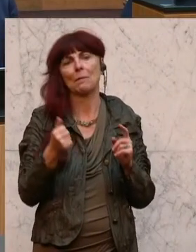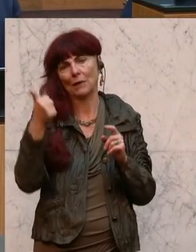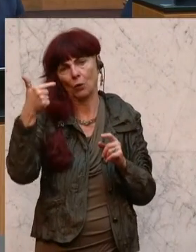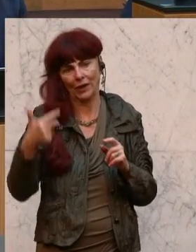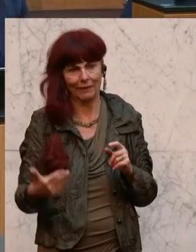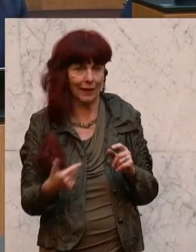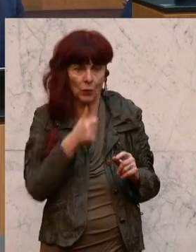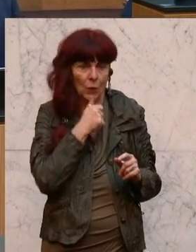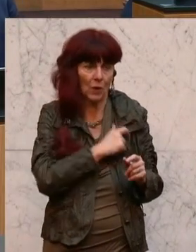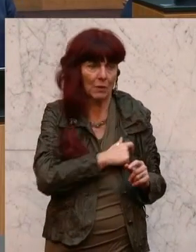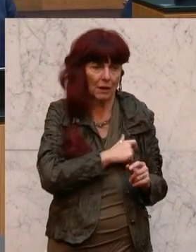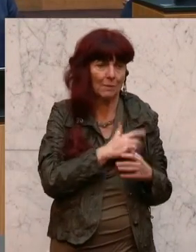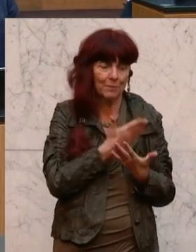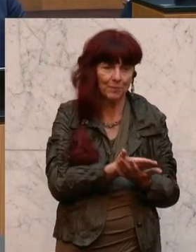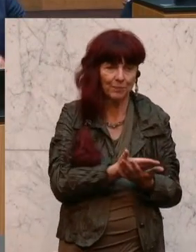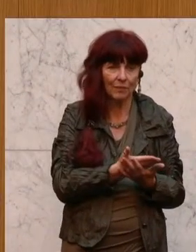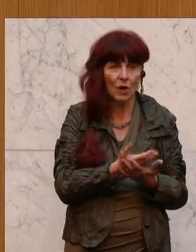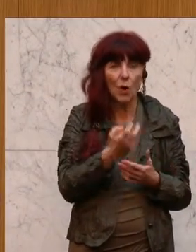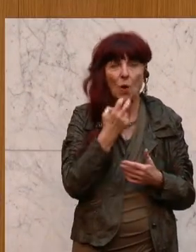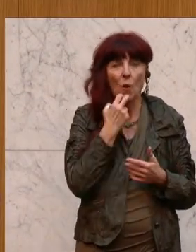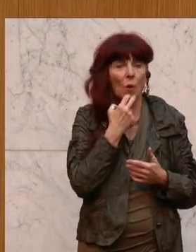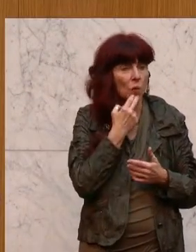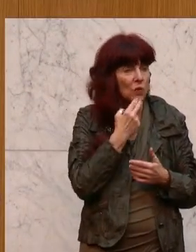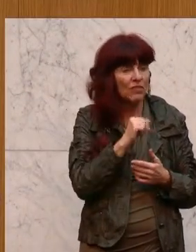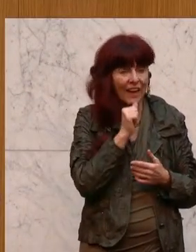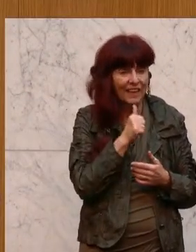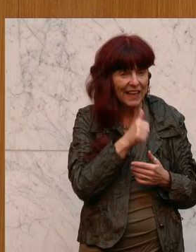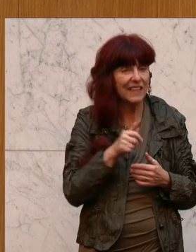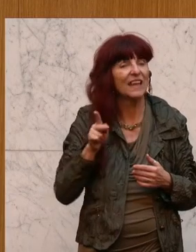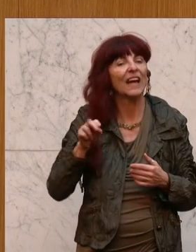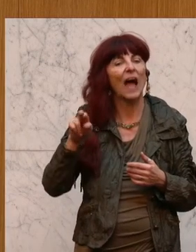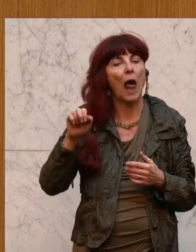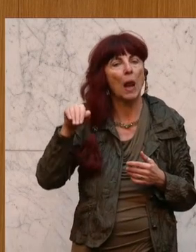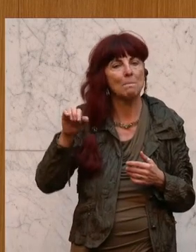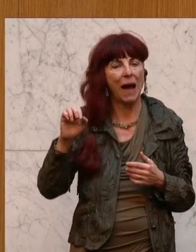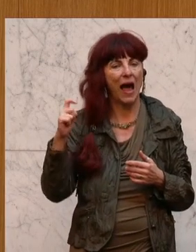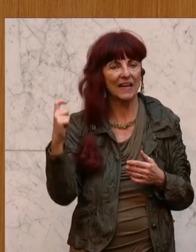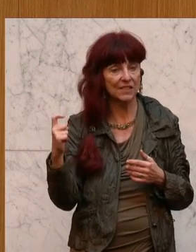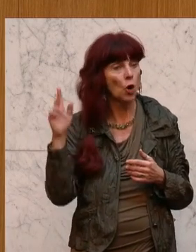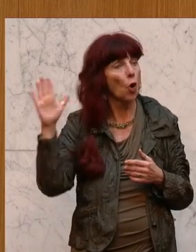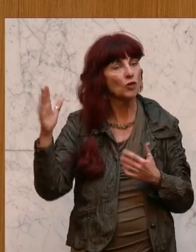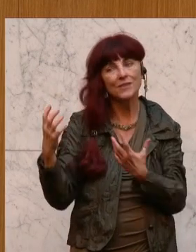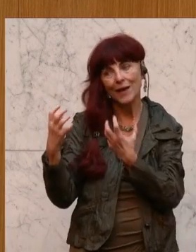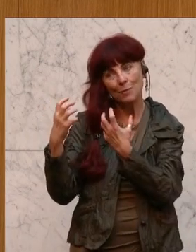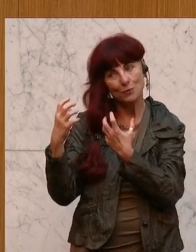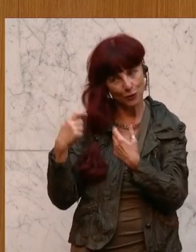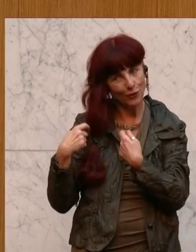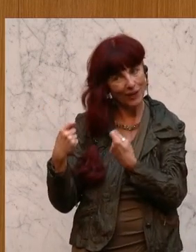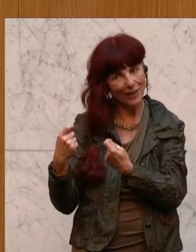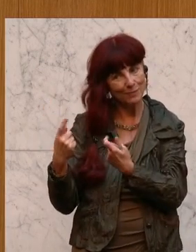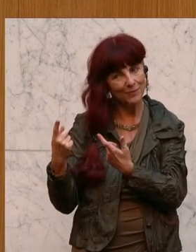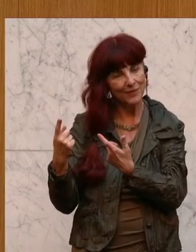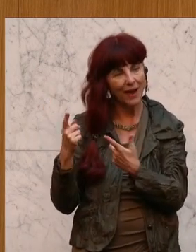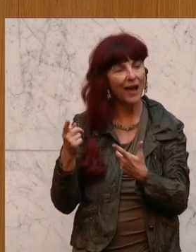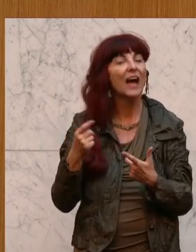Und wer nicht, verehrte Damen und Herren, wer nicht wie Karl Marx oder seine Bewunderer, die soll es auch noch geben, der Meinung ist,